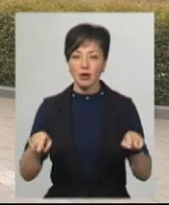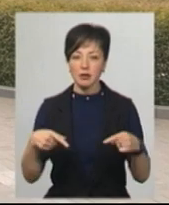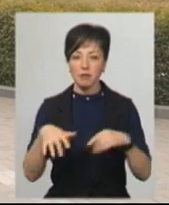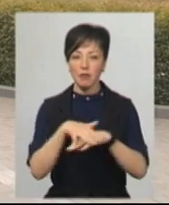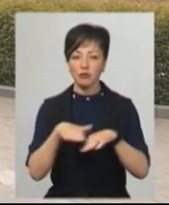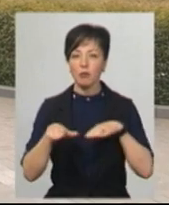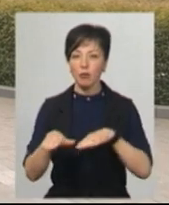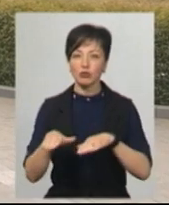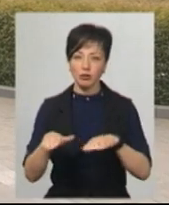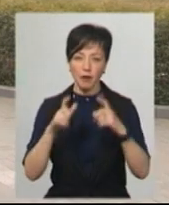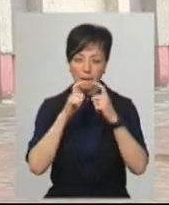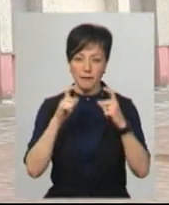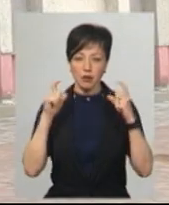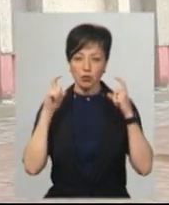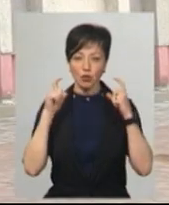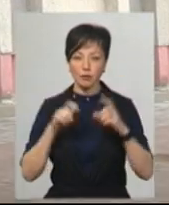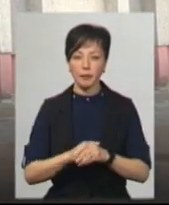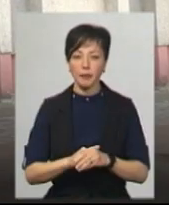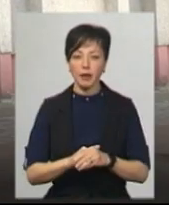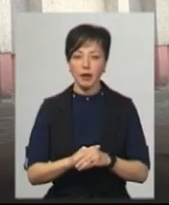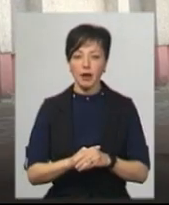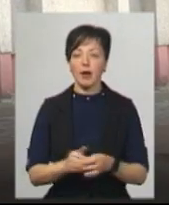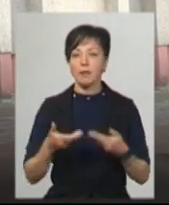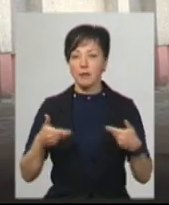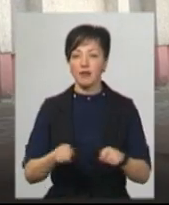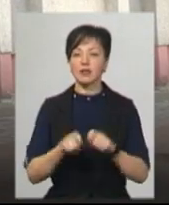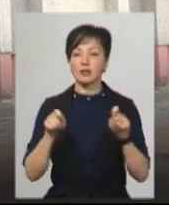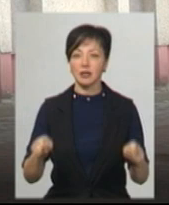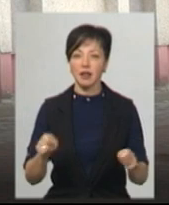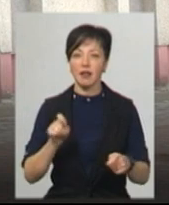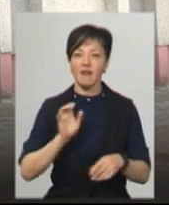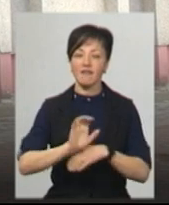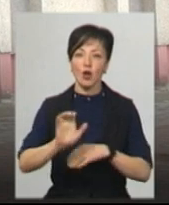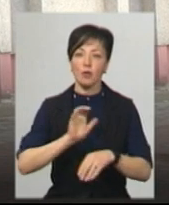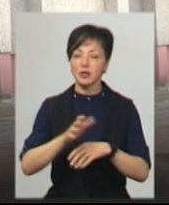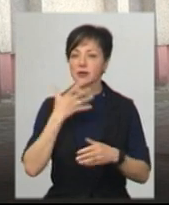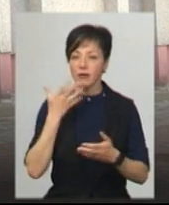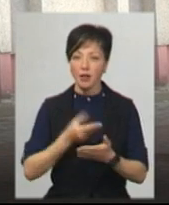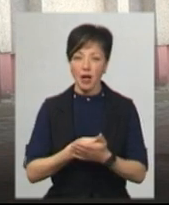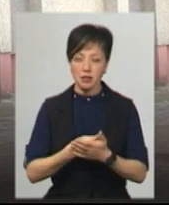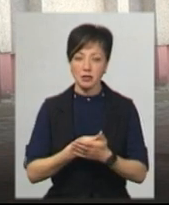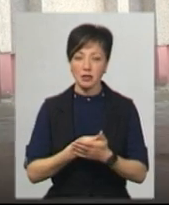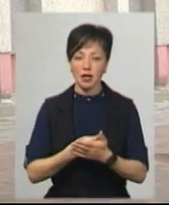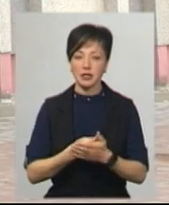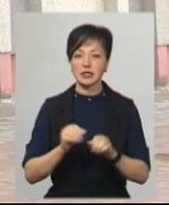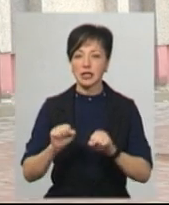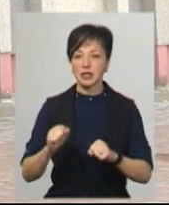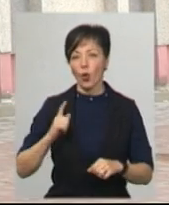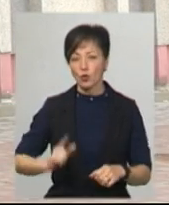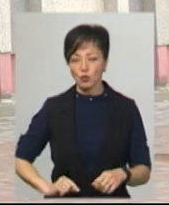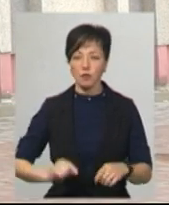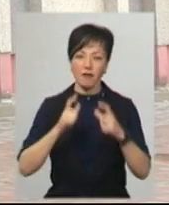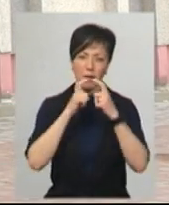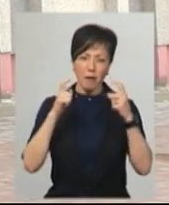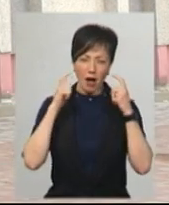пошип засобів індивідуального захисту. Розгорнули виробництво захисних костюмів, масок,